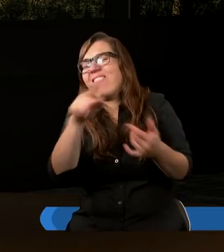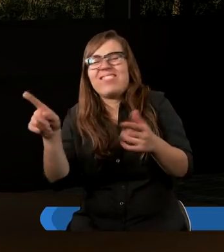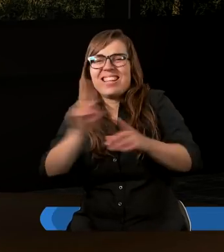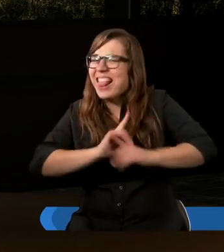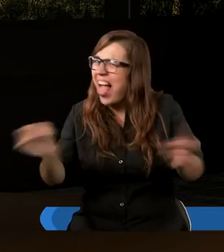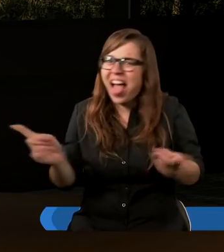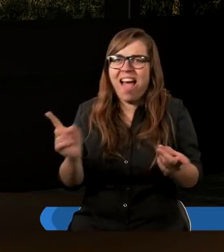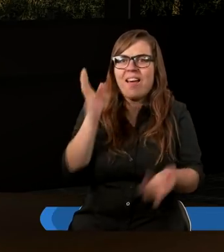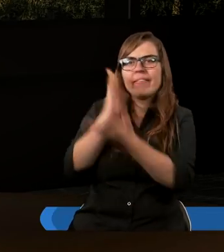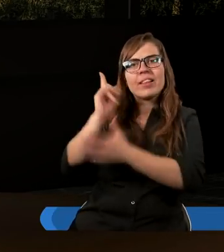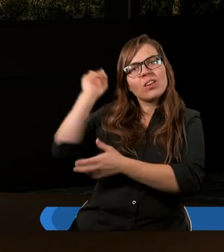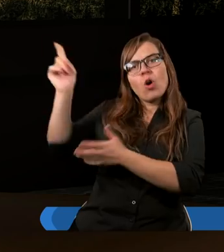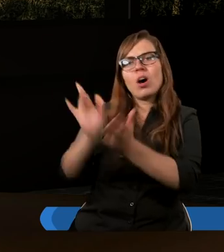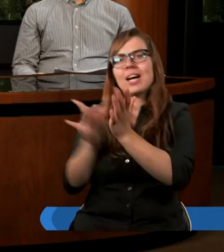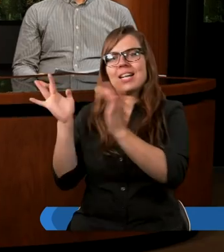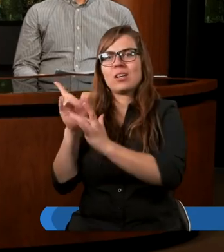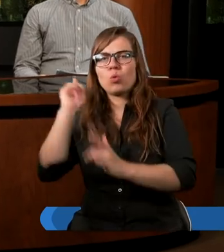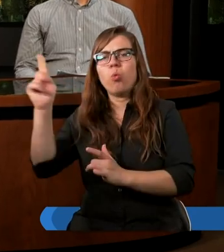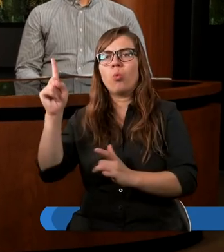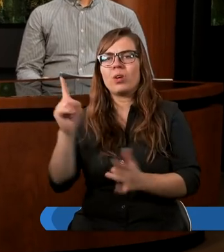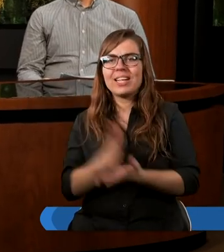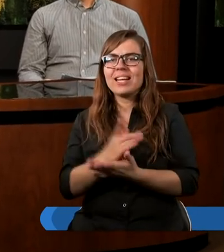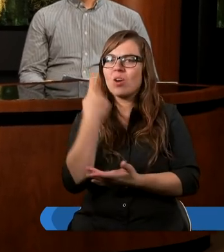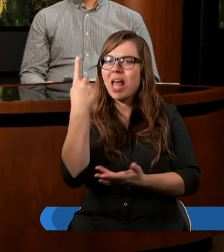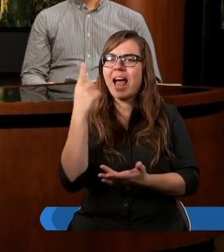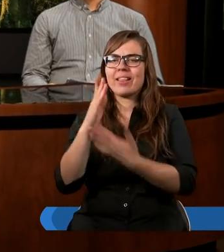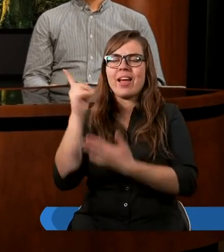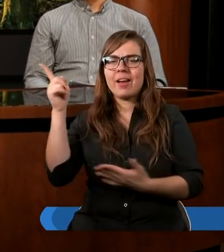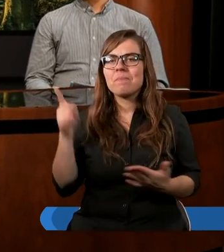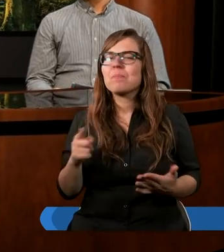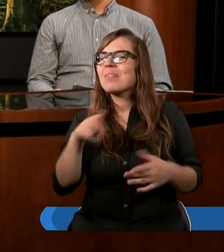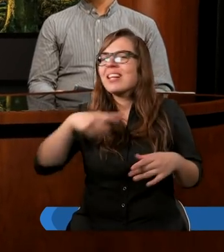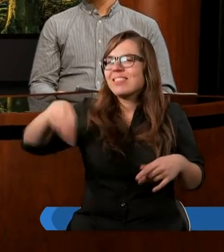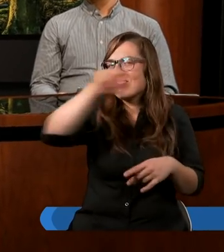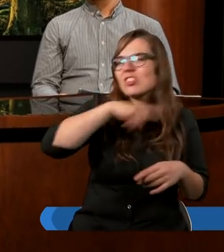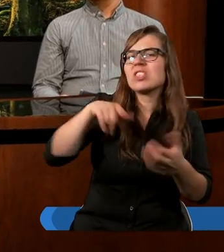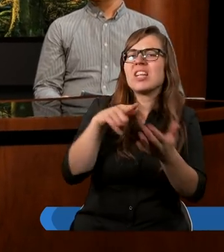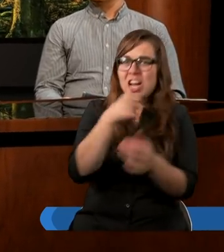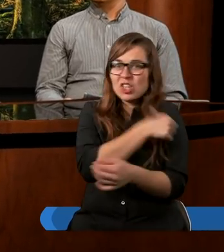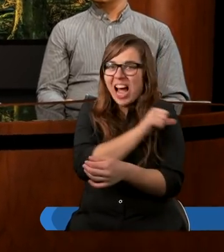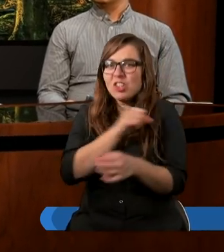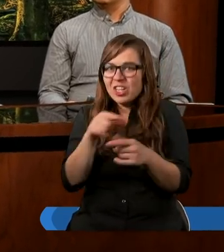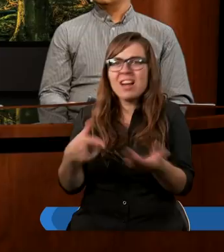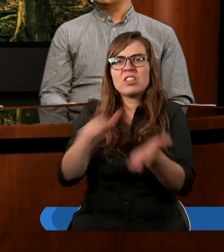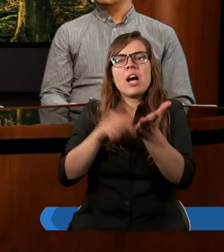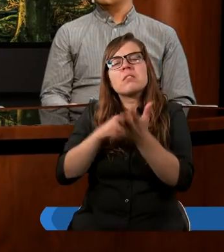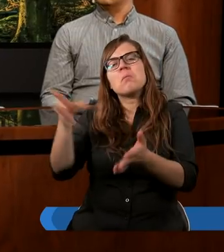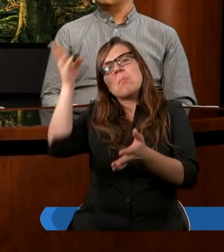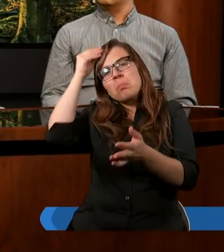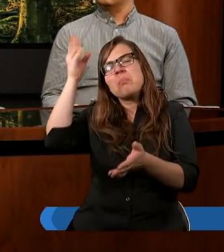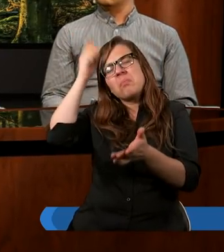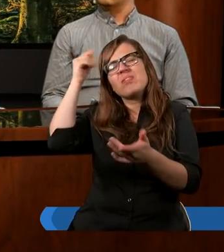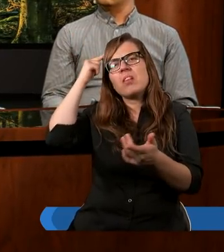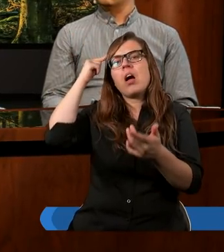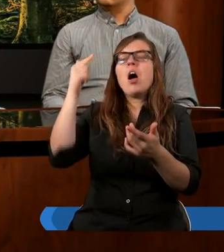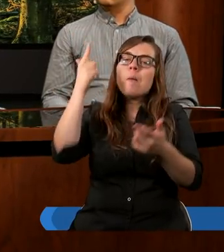jednością jest Chrystus. I mi się wydaje, że my jako chrześcijanie często zapominamy o tym, że Chrystus jest jedyny, który naprawdę